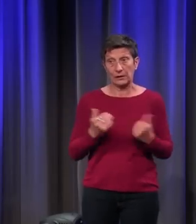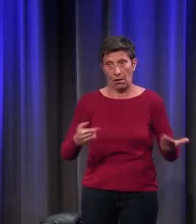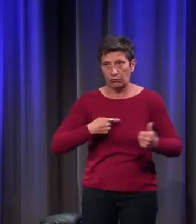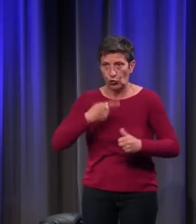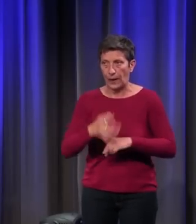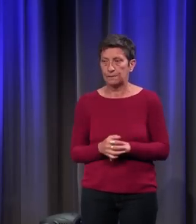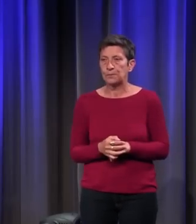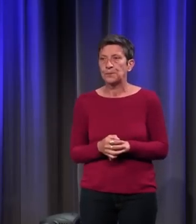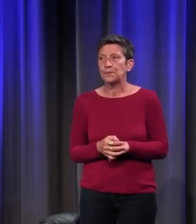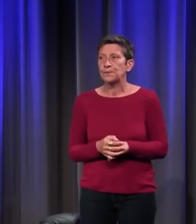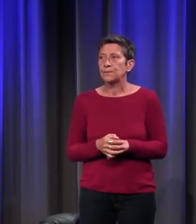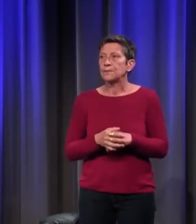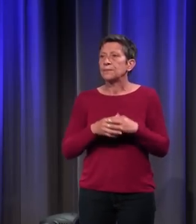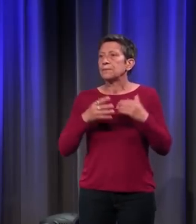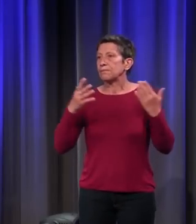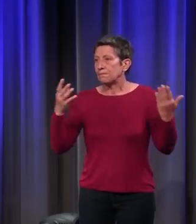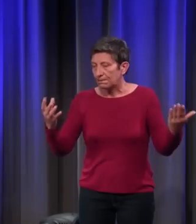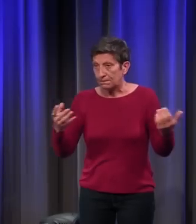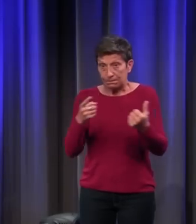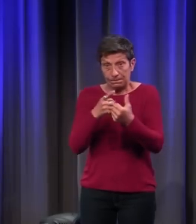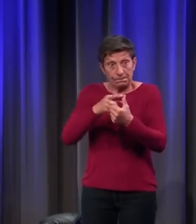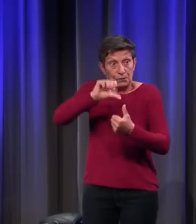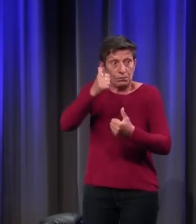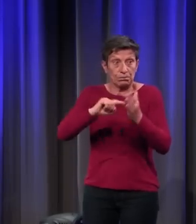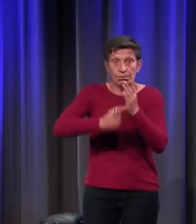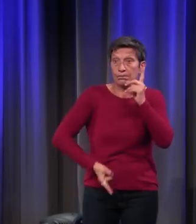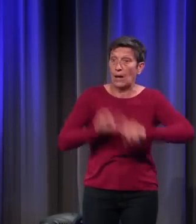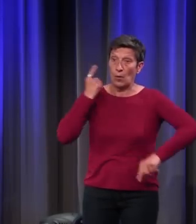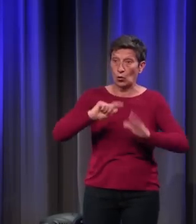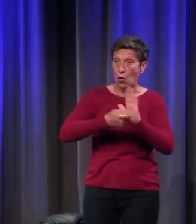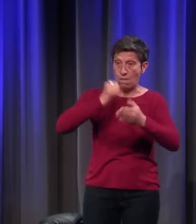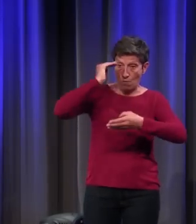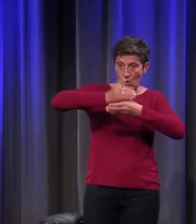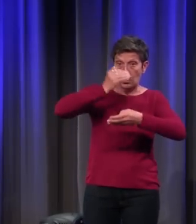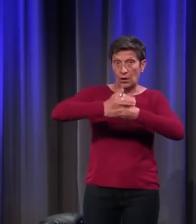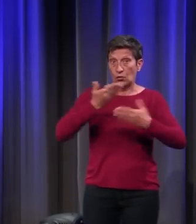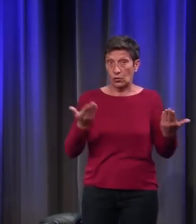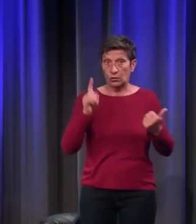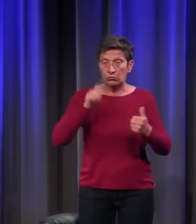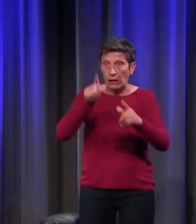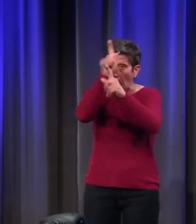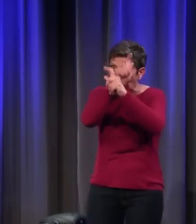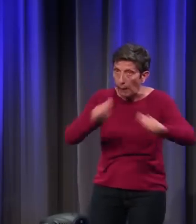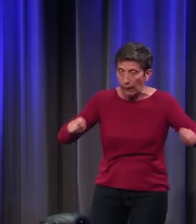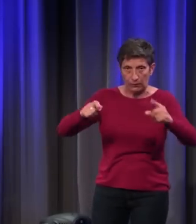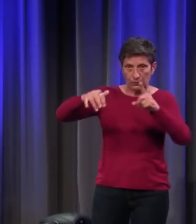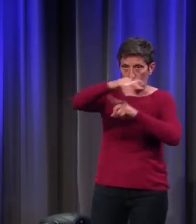Justement, l'une des premières choses importantes au Moyen Âge, c'est de respecter l'ordre social.